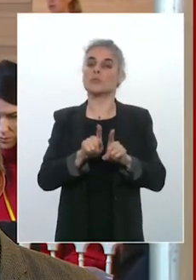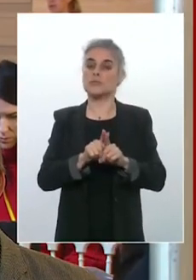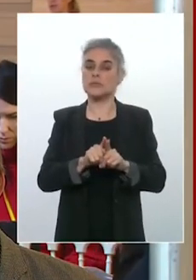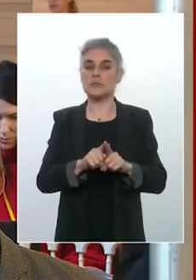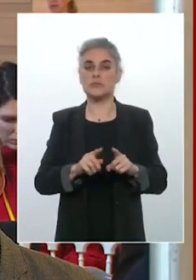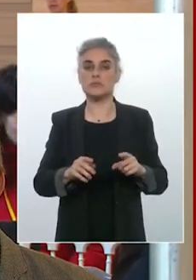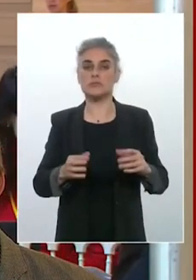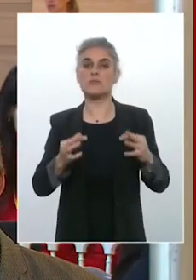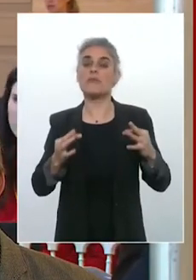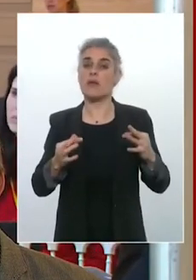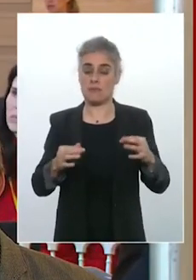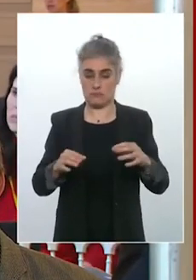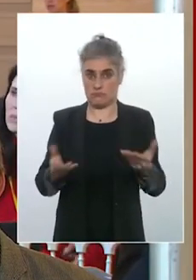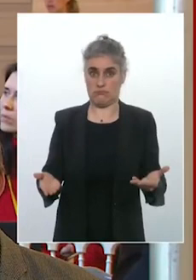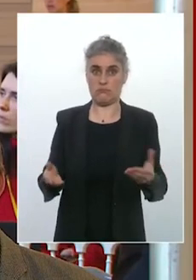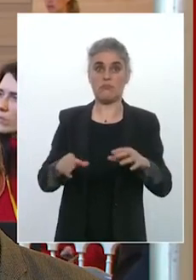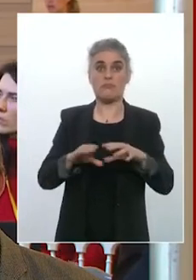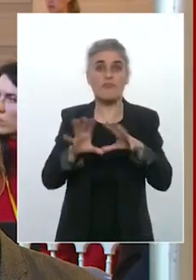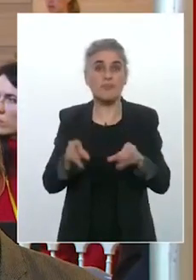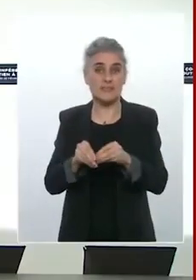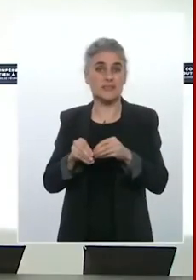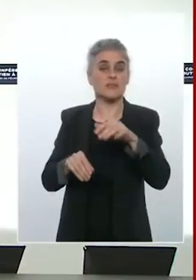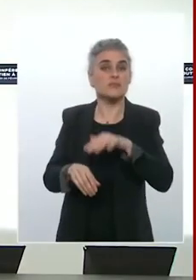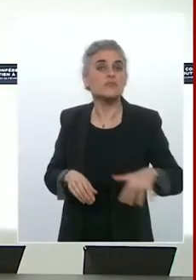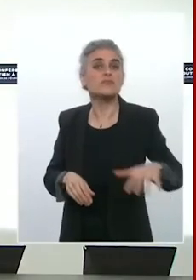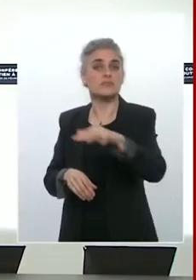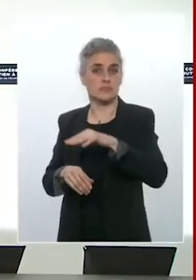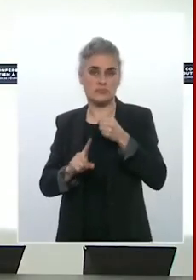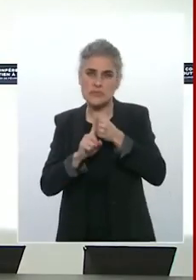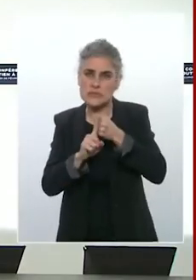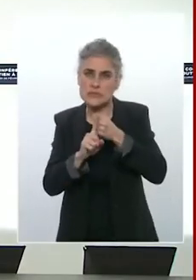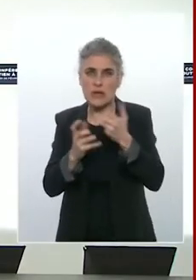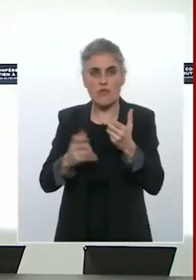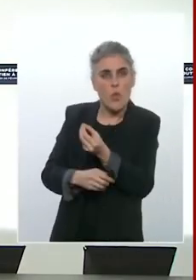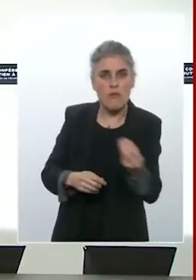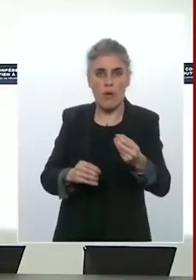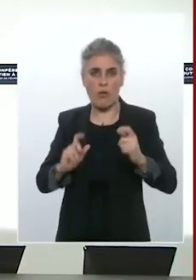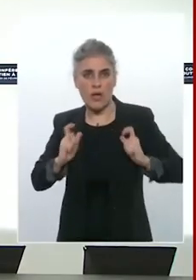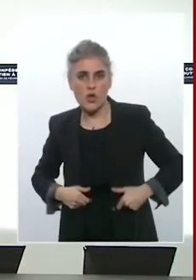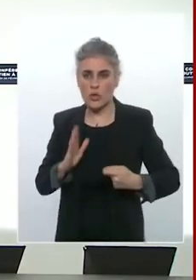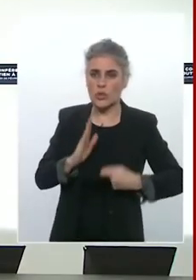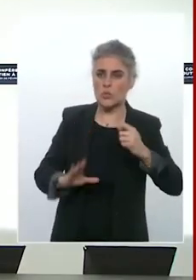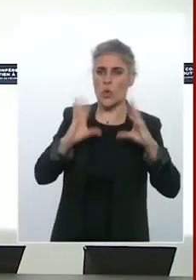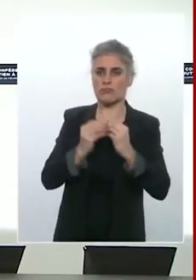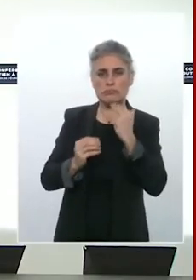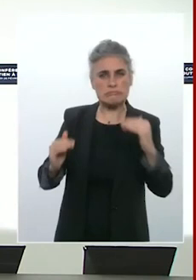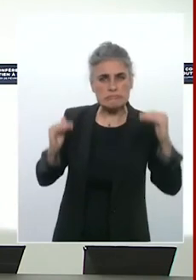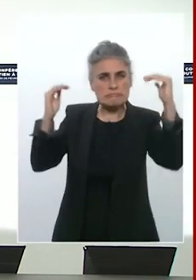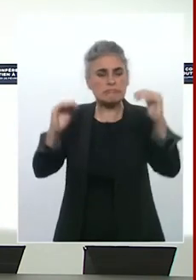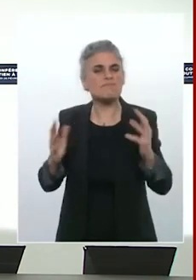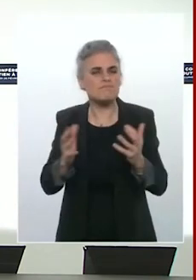pour que leur enfance soit scolarisée et qu'ils aient la meilleure éducation possible. D'abord, merci beaucoup pour la démonstration